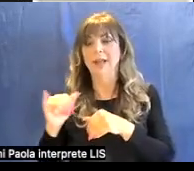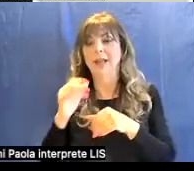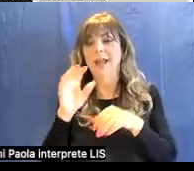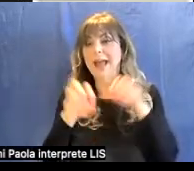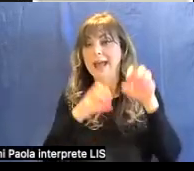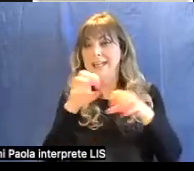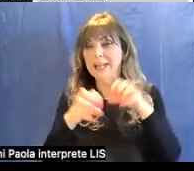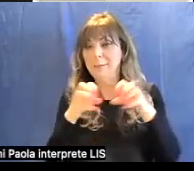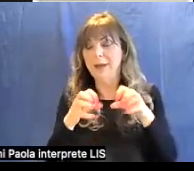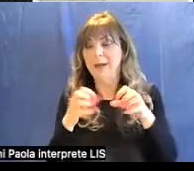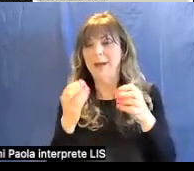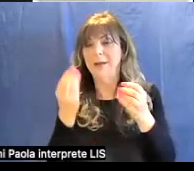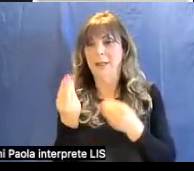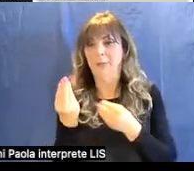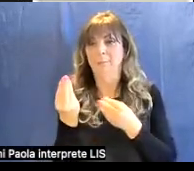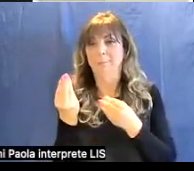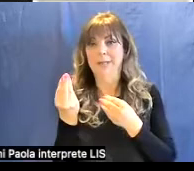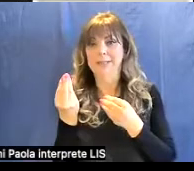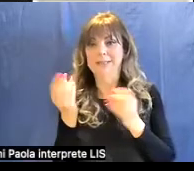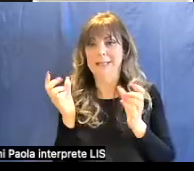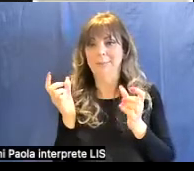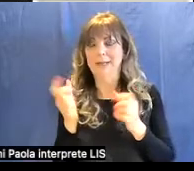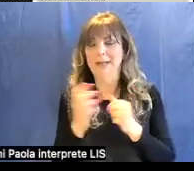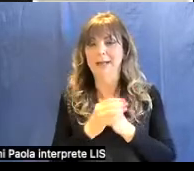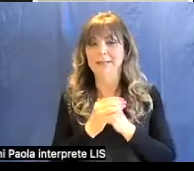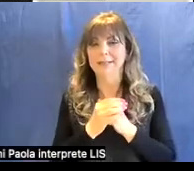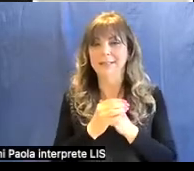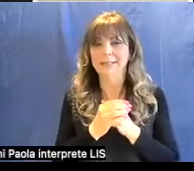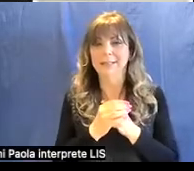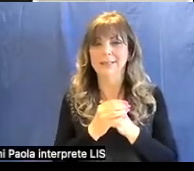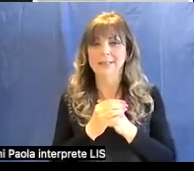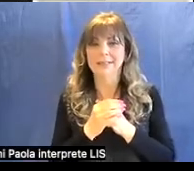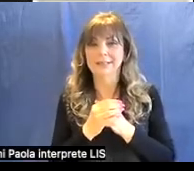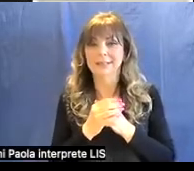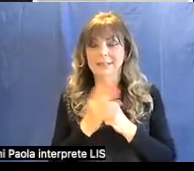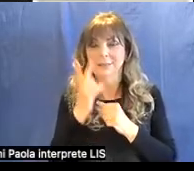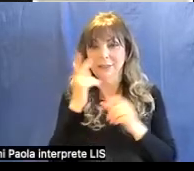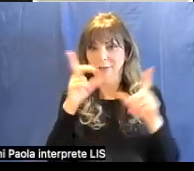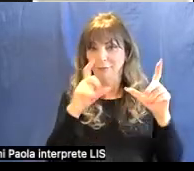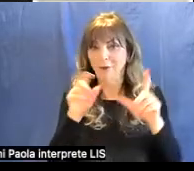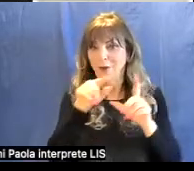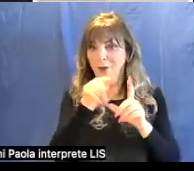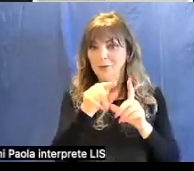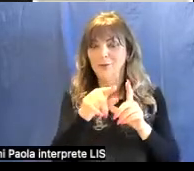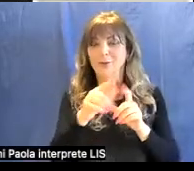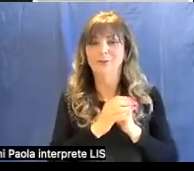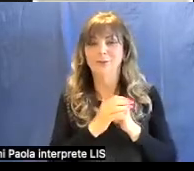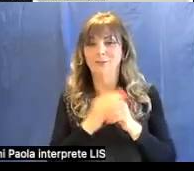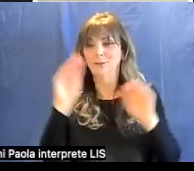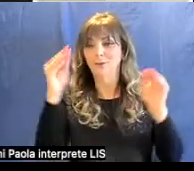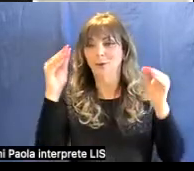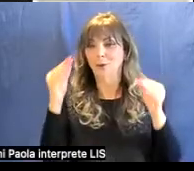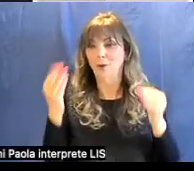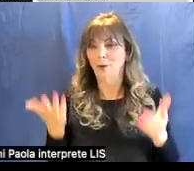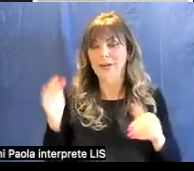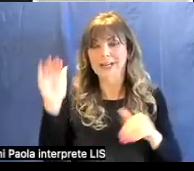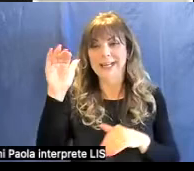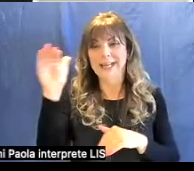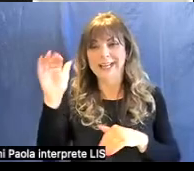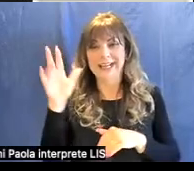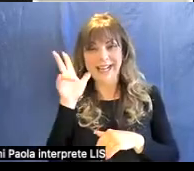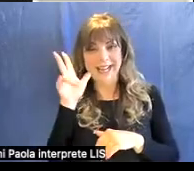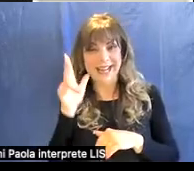imbalsamati e anche, ecco qui vedete una foto di queste giovani ragazze